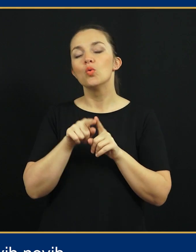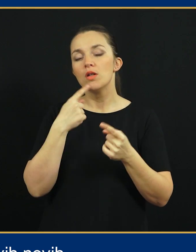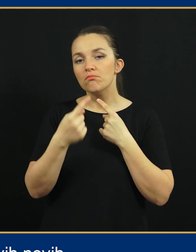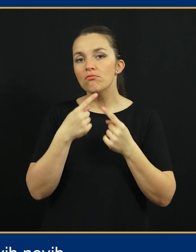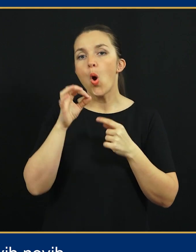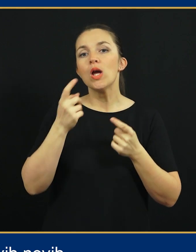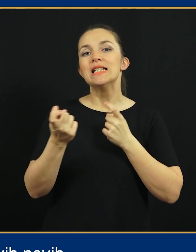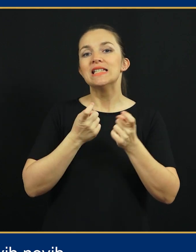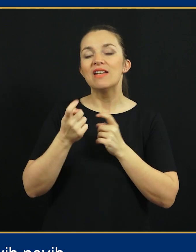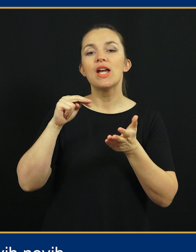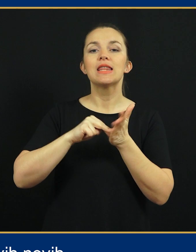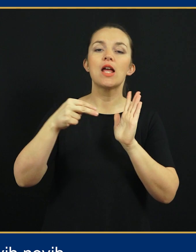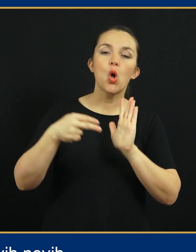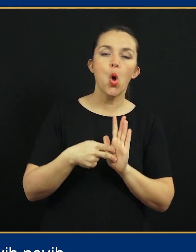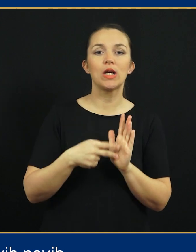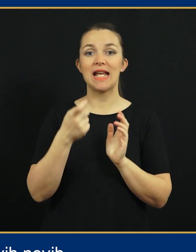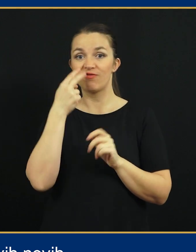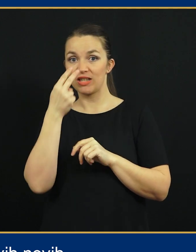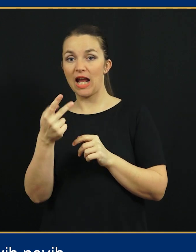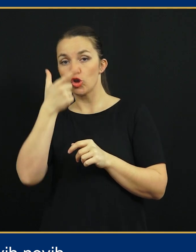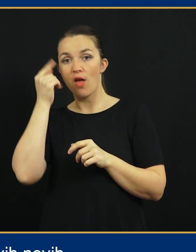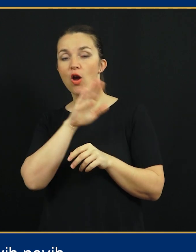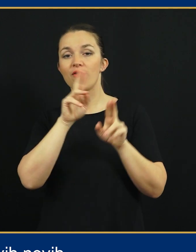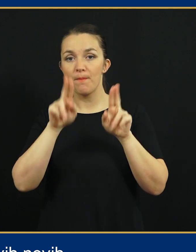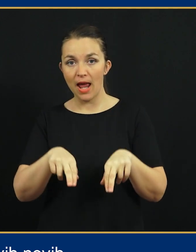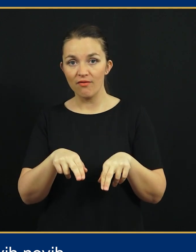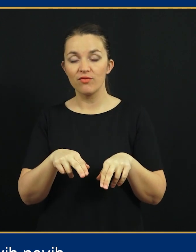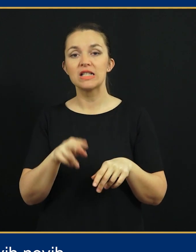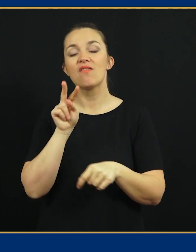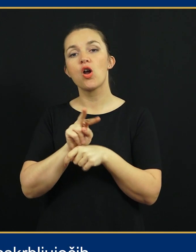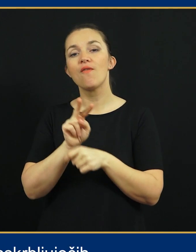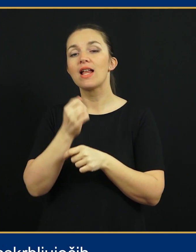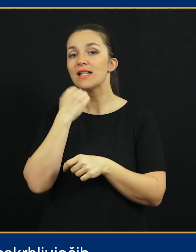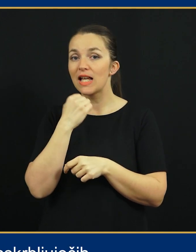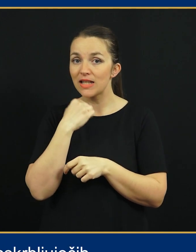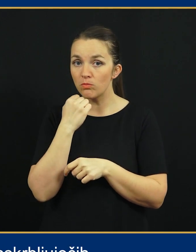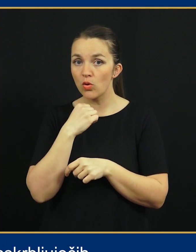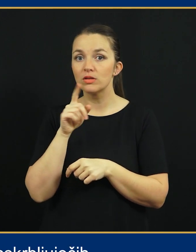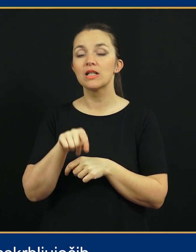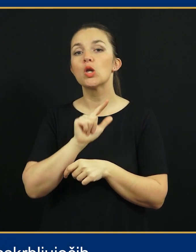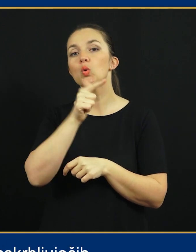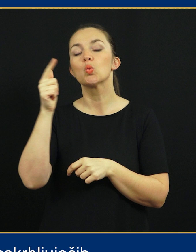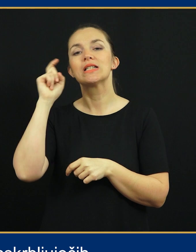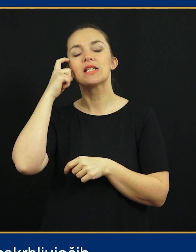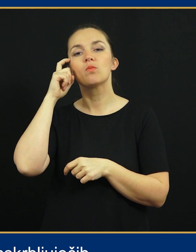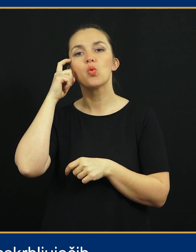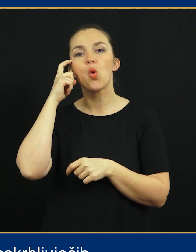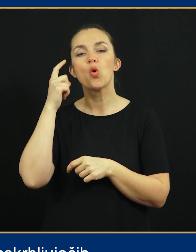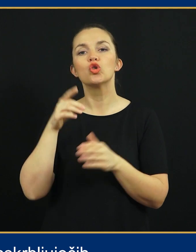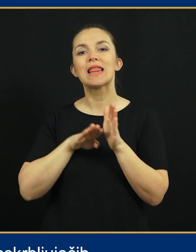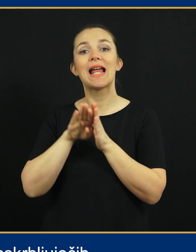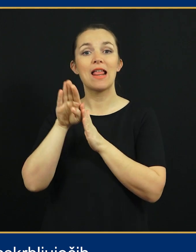sta tudi o izzivih, tehnologiji, zvidika človekovih pravic, varovanja zasebnosti in drugih